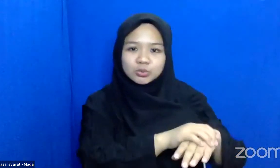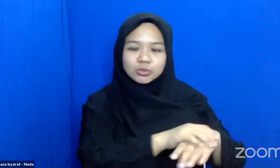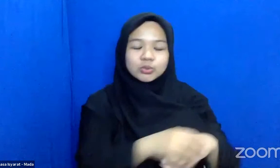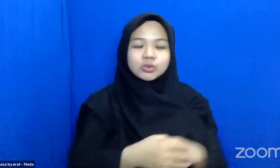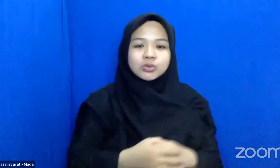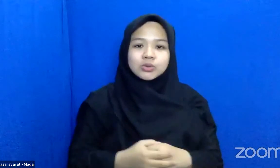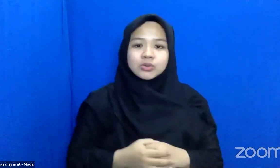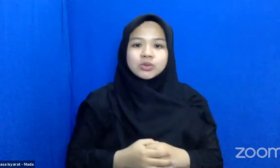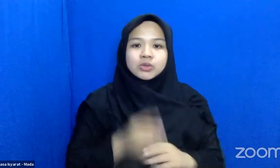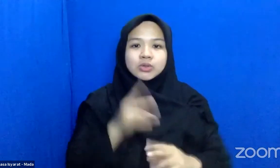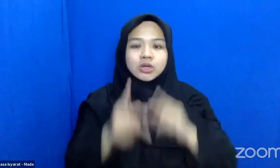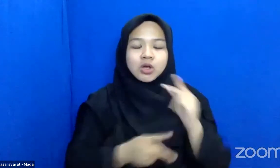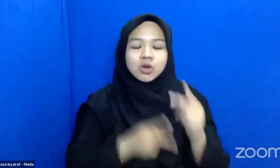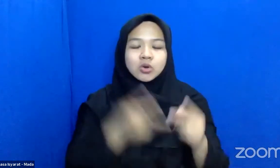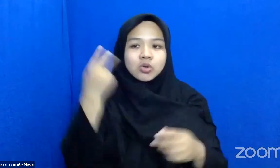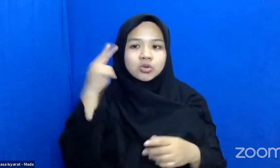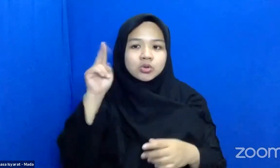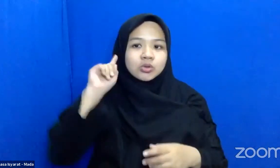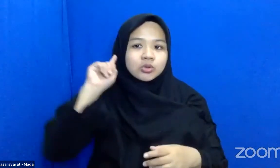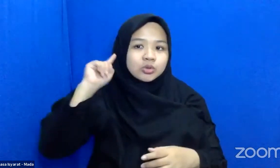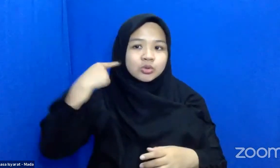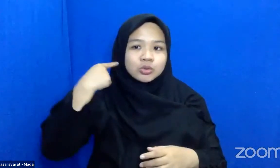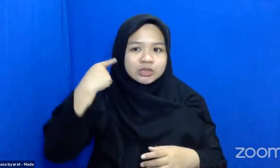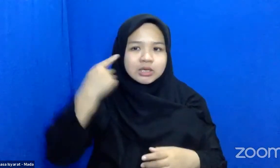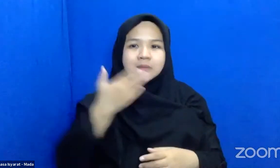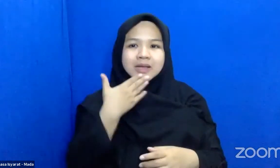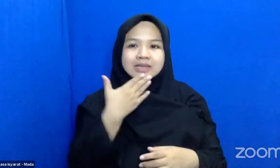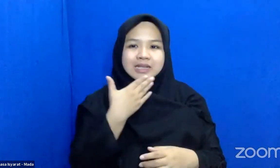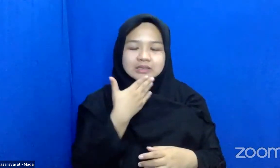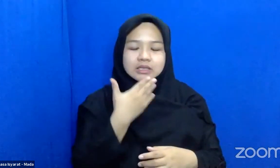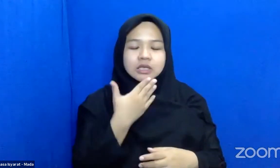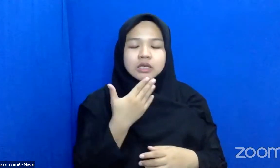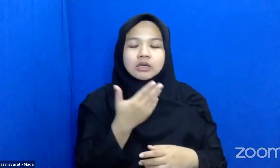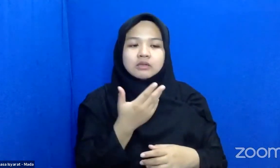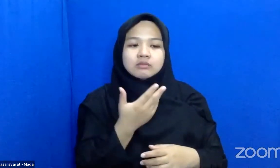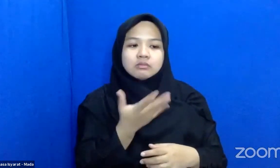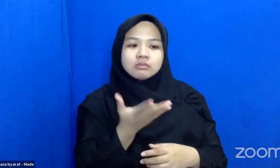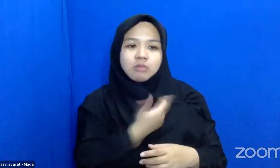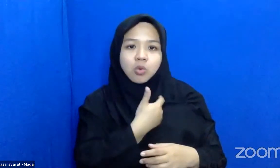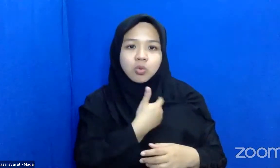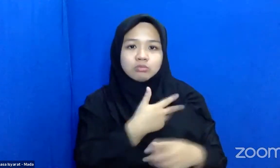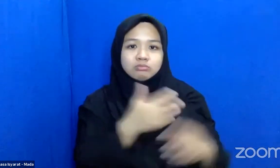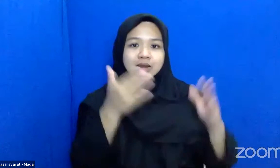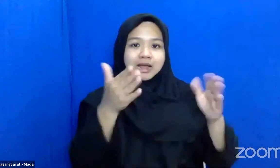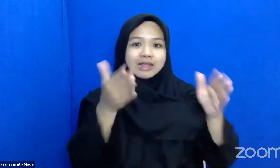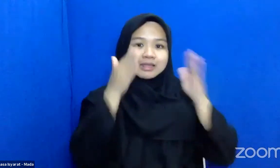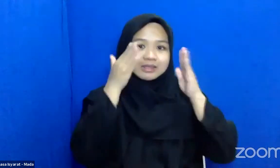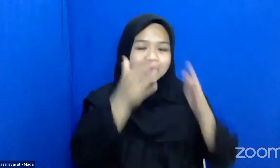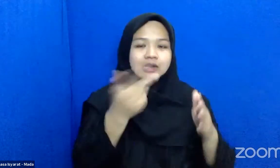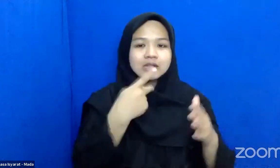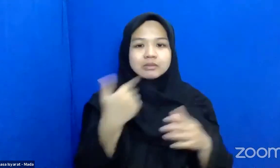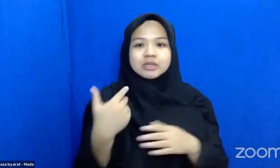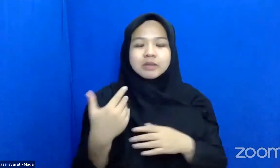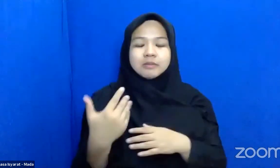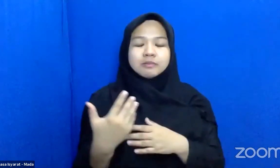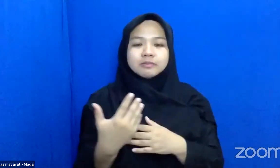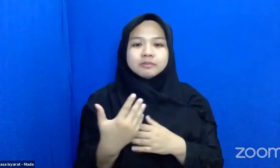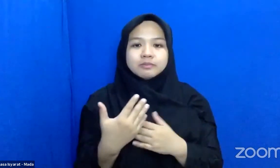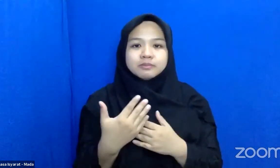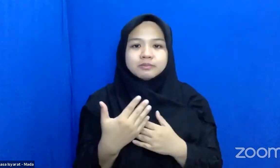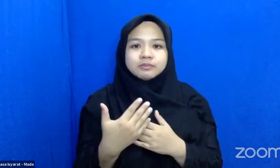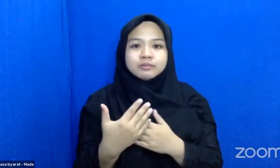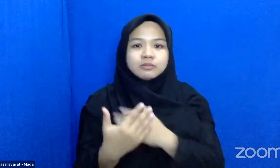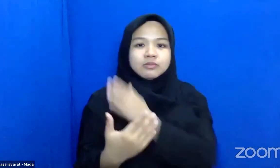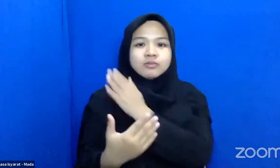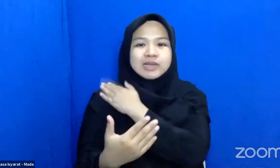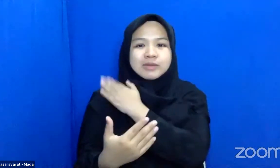Kalau Untuk Hambatan Pendengaran Biasanya Untuk Mendapat Perhatian Mereka Kita Bisa Menepuk Apa Namanya